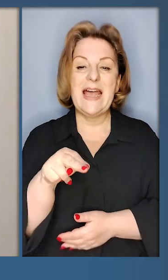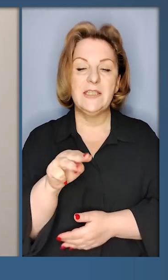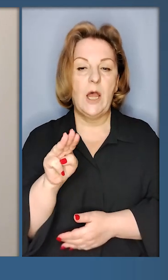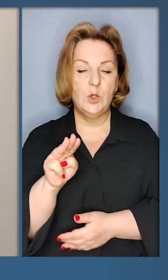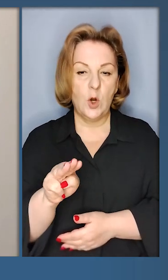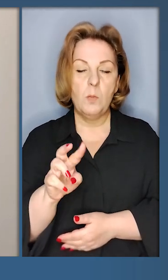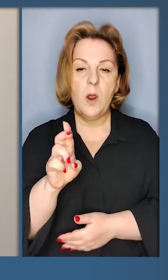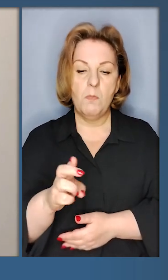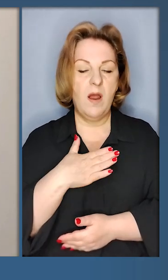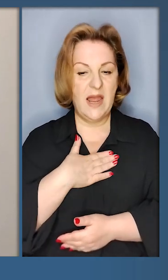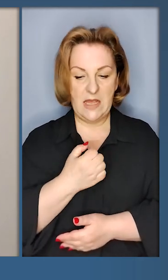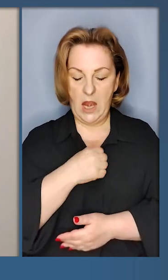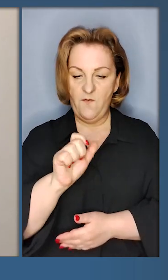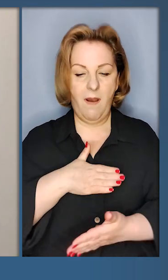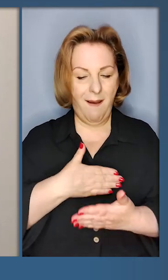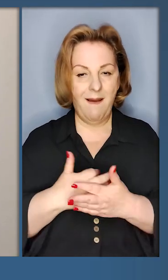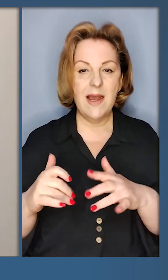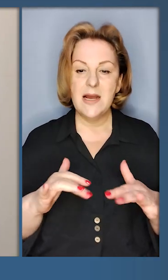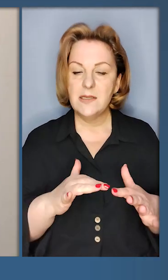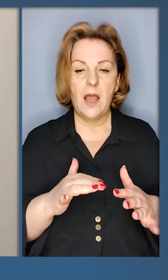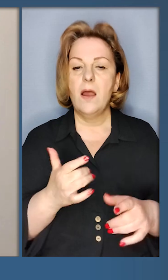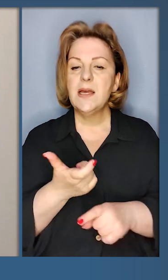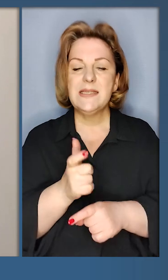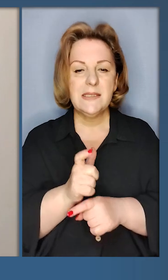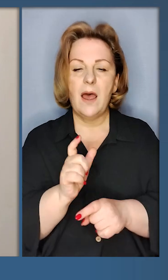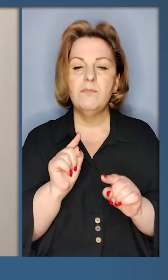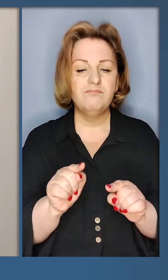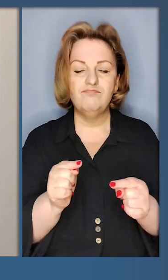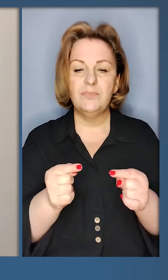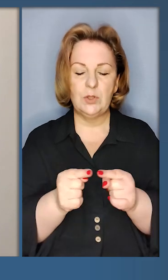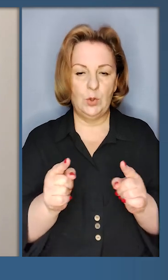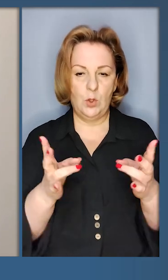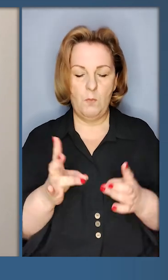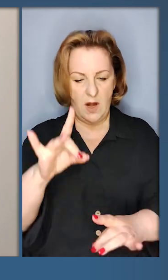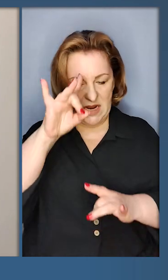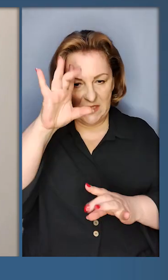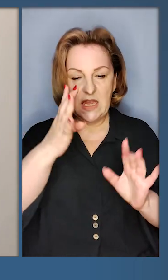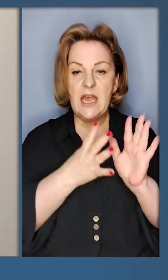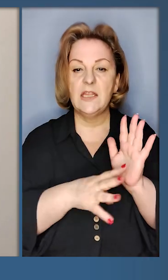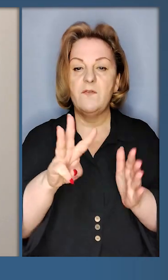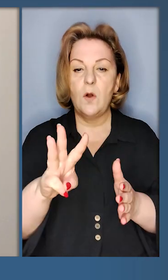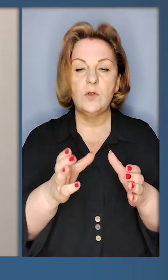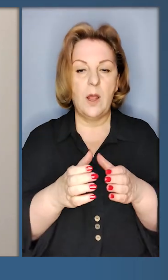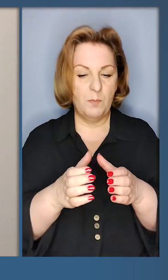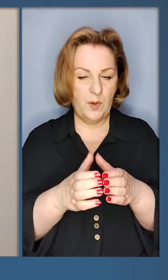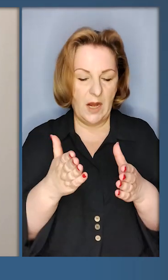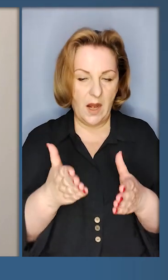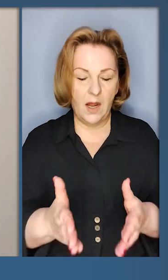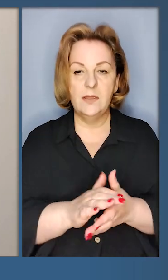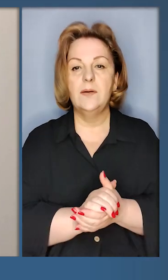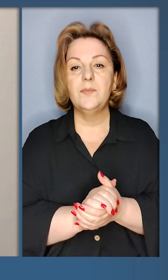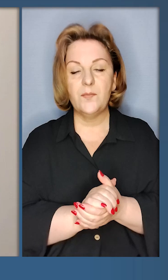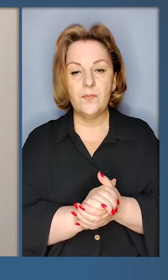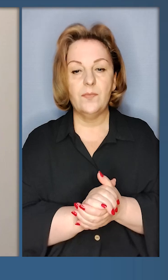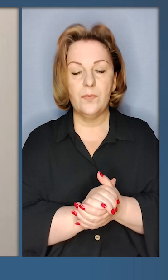десантно-штурмова бригада. Дякую воїни за ваші активні дії. Це саме те, що потрібно. Славитна 93-я